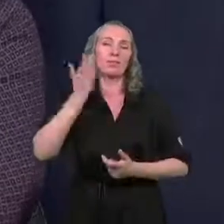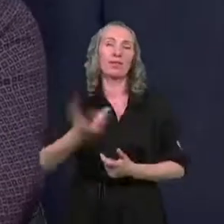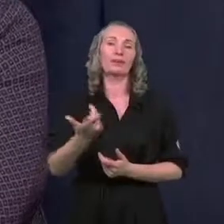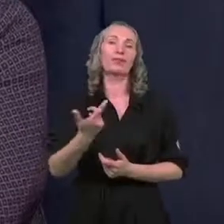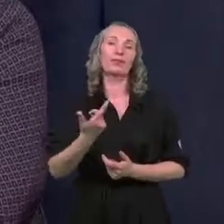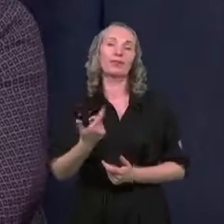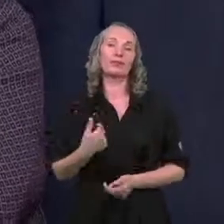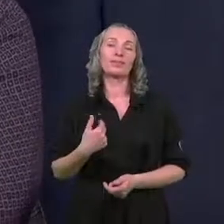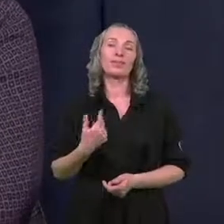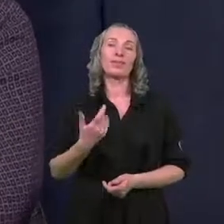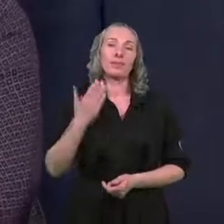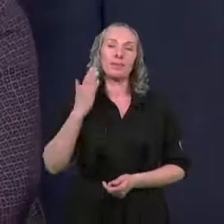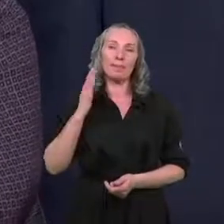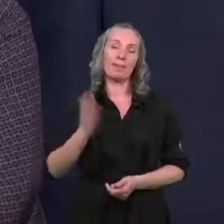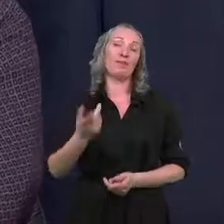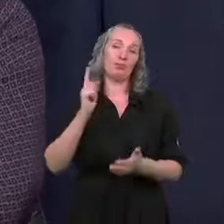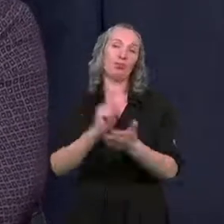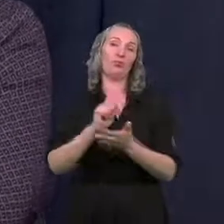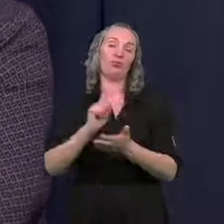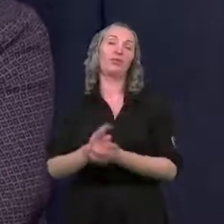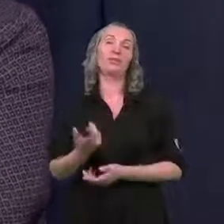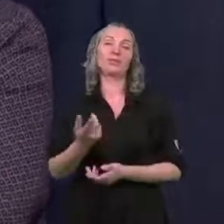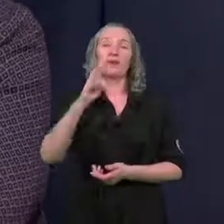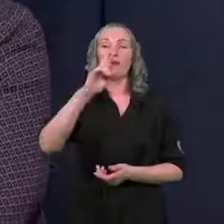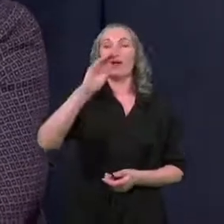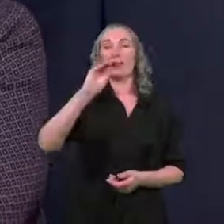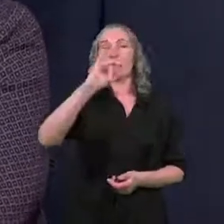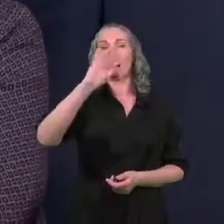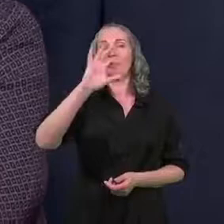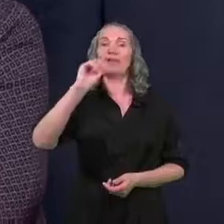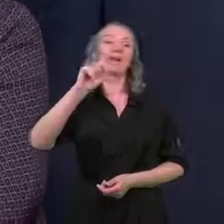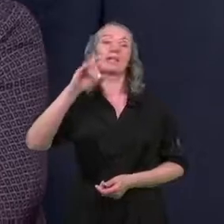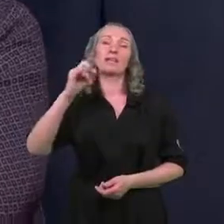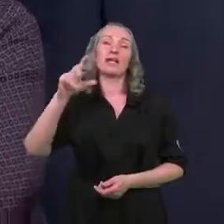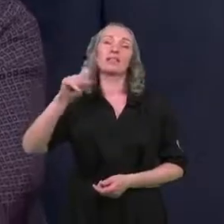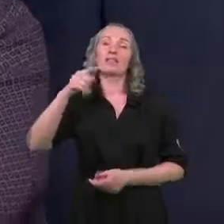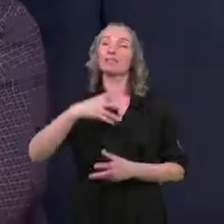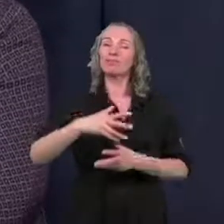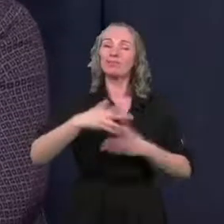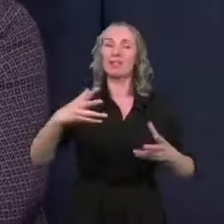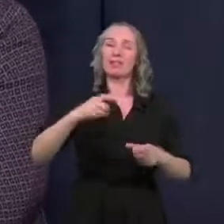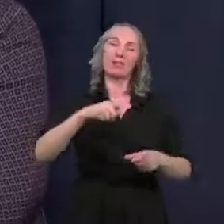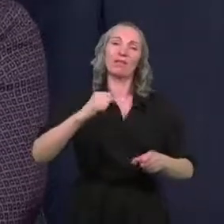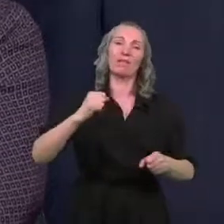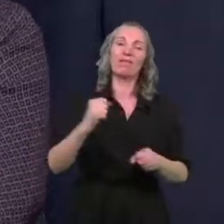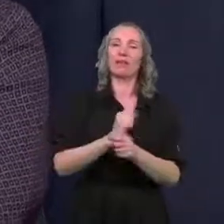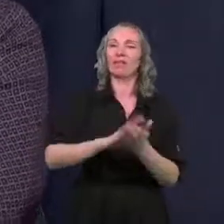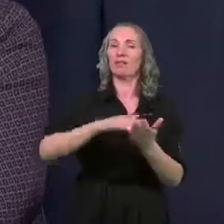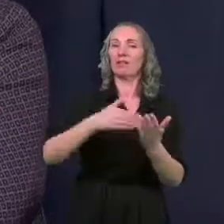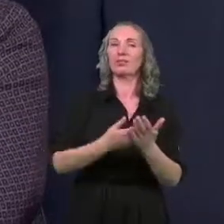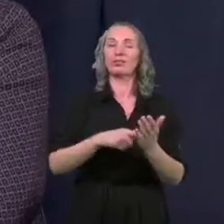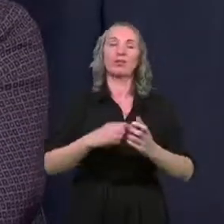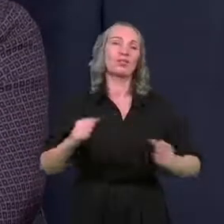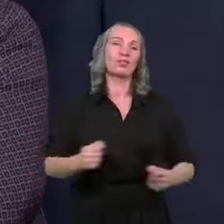po prostu nam się to po prostu udaje. Rewitalizacja, coraz więcej takich twardych przykładów